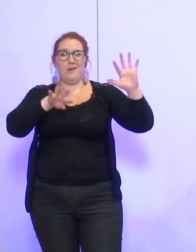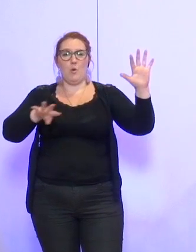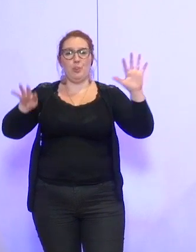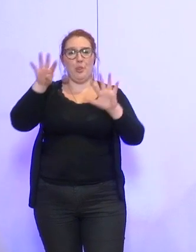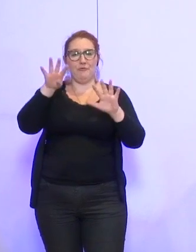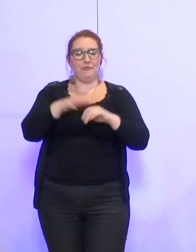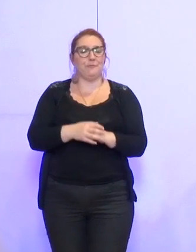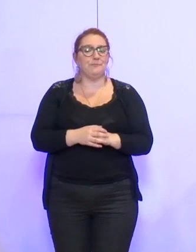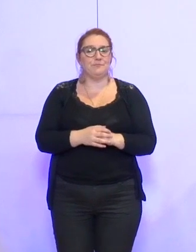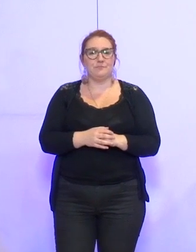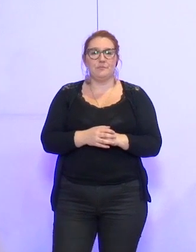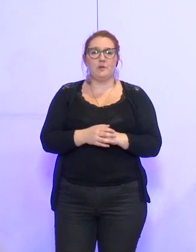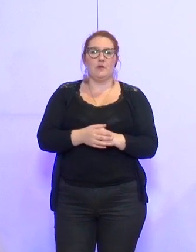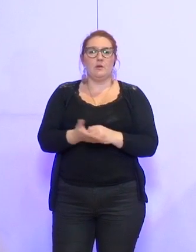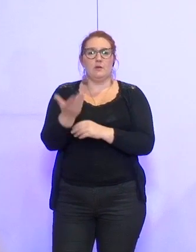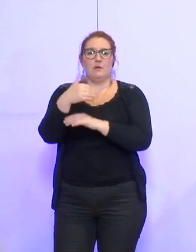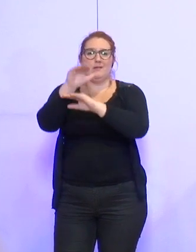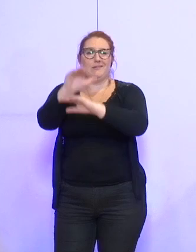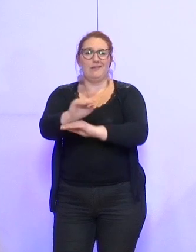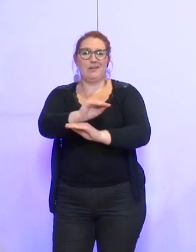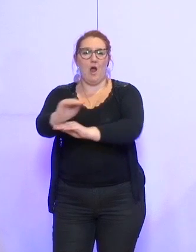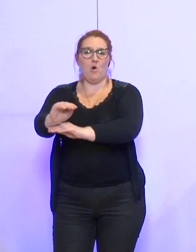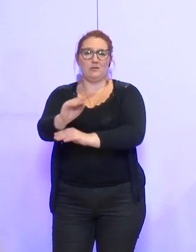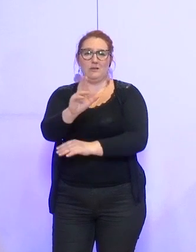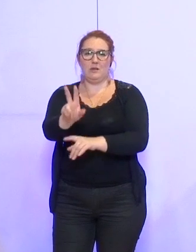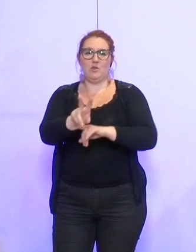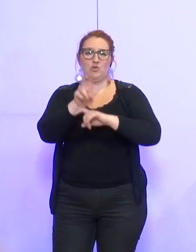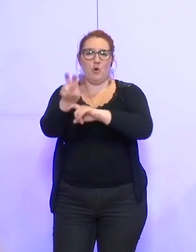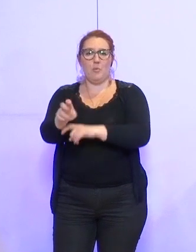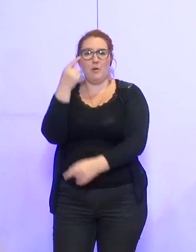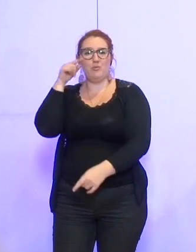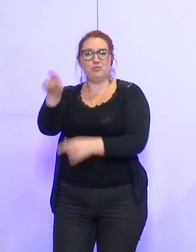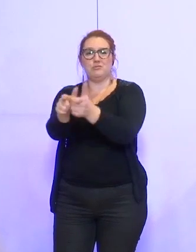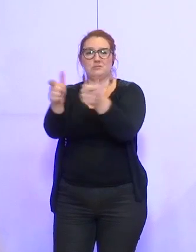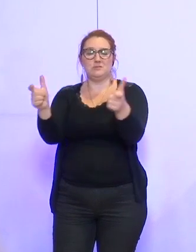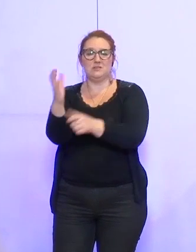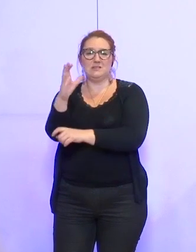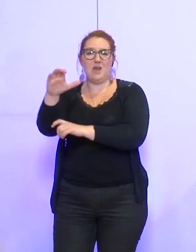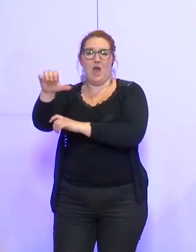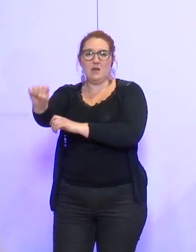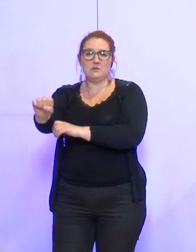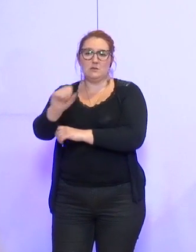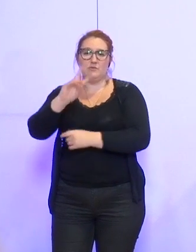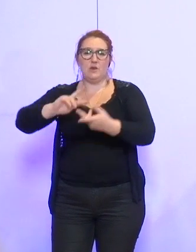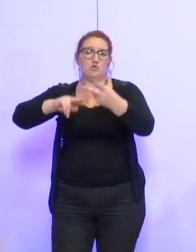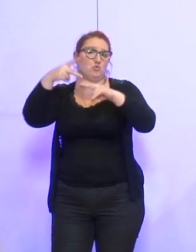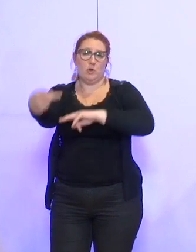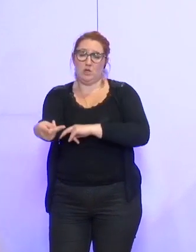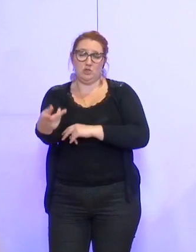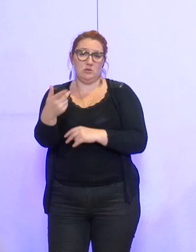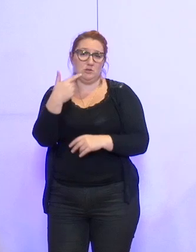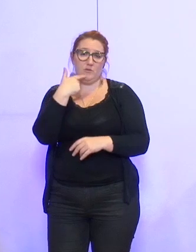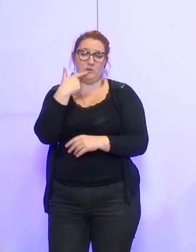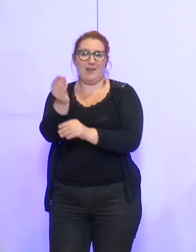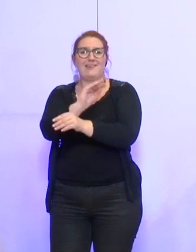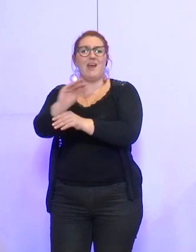C'est une garantie d'emprunt pour le Centre Communal d'Action Sociale. En fait, c'est un switch, un changement de